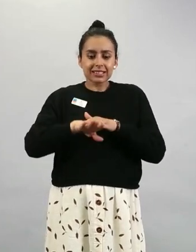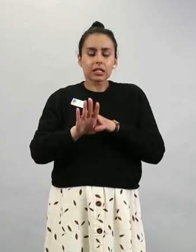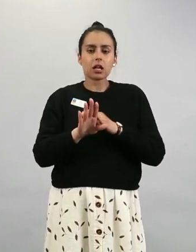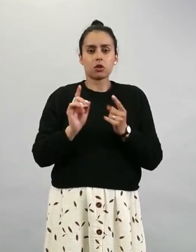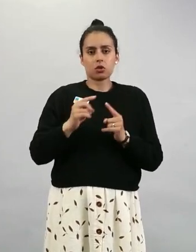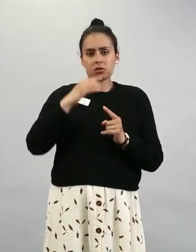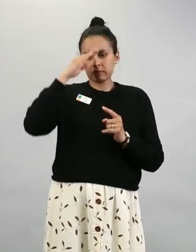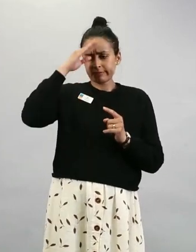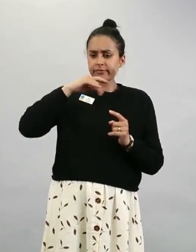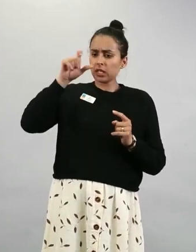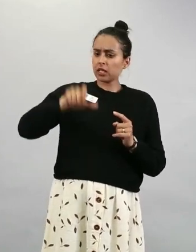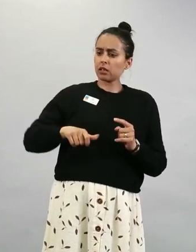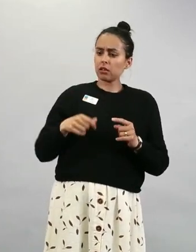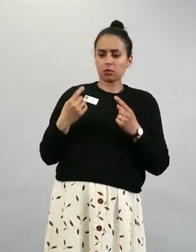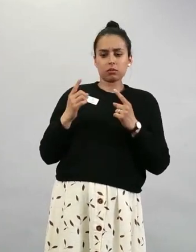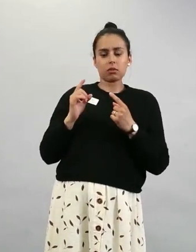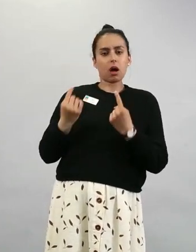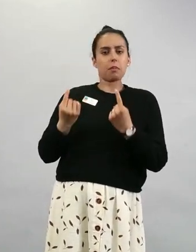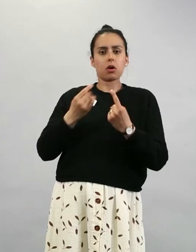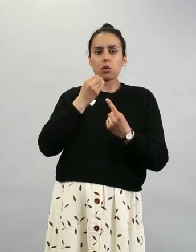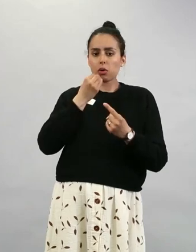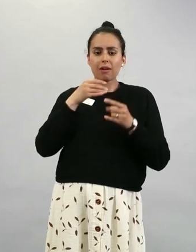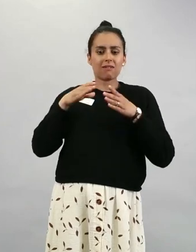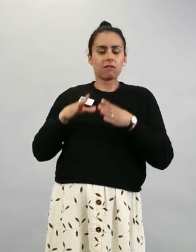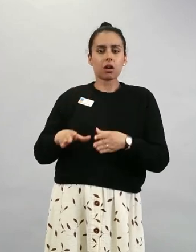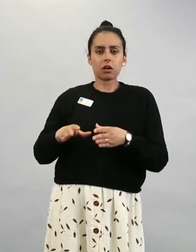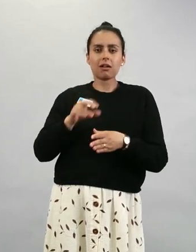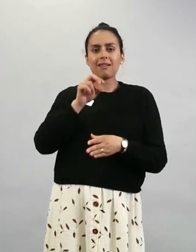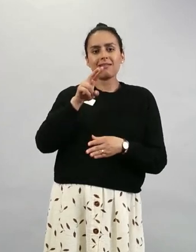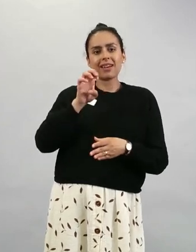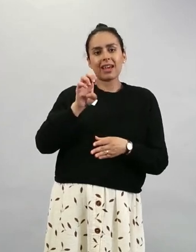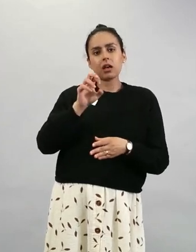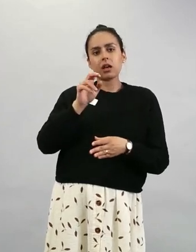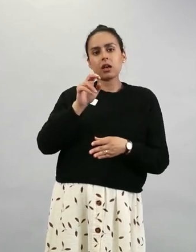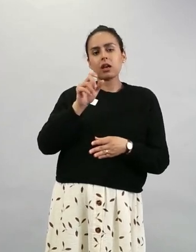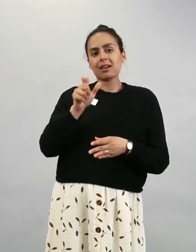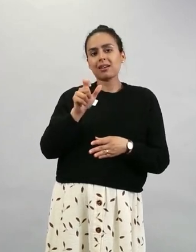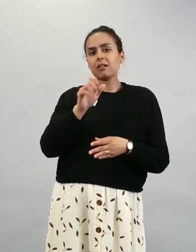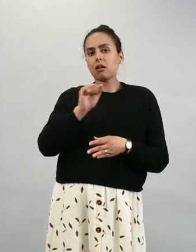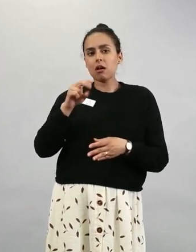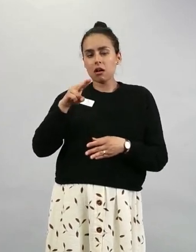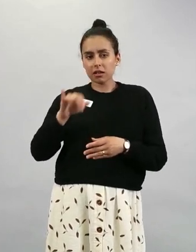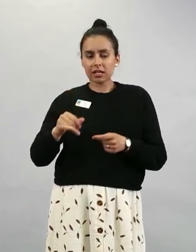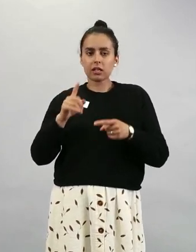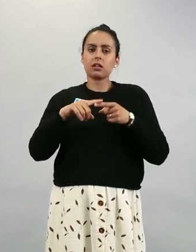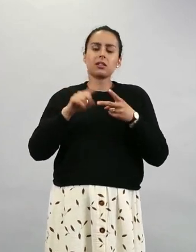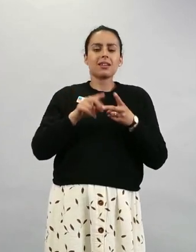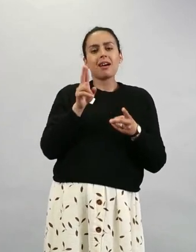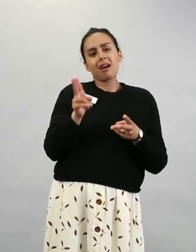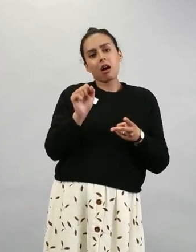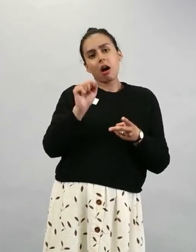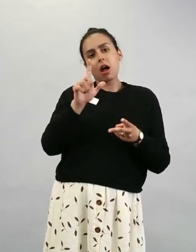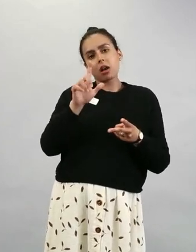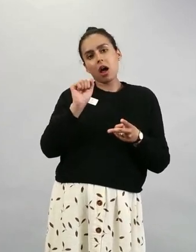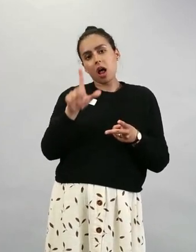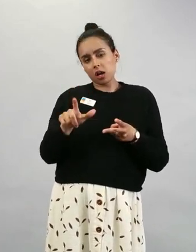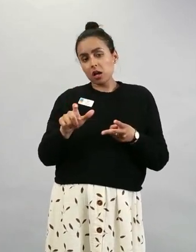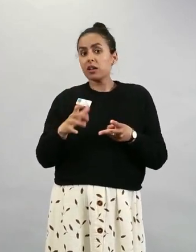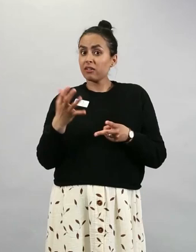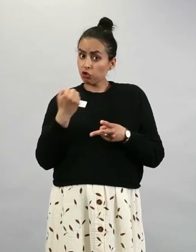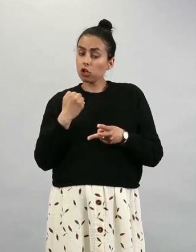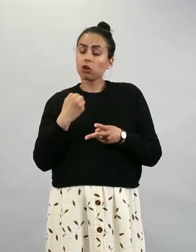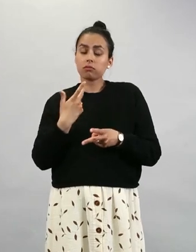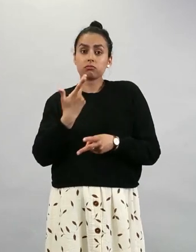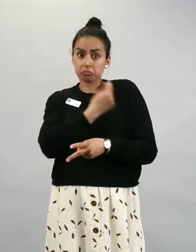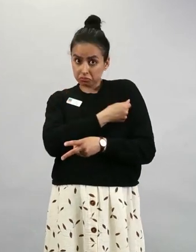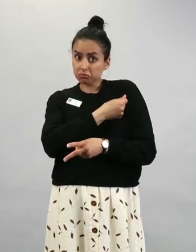erityisruokavaliota, esimerkiksi vegaani, halal, niin voiko silloin koronarokotteen ottaa? Kyllä voi.